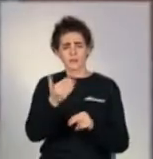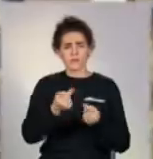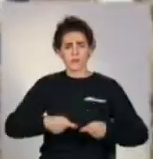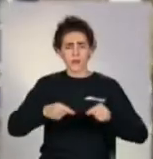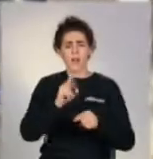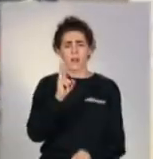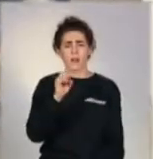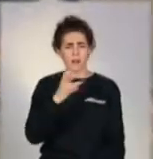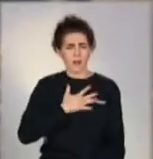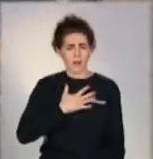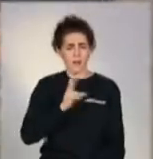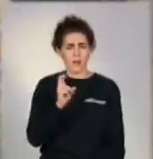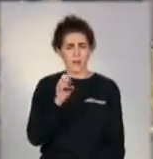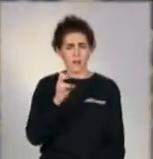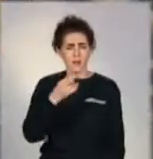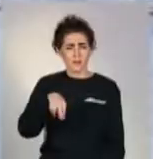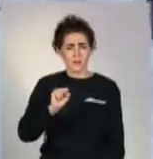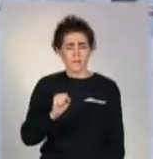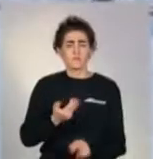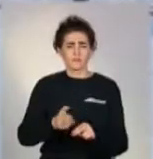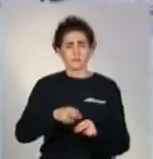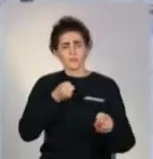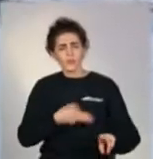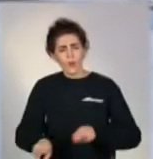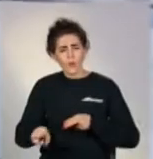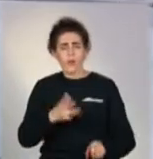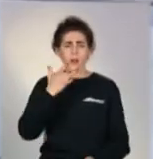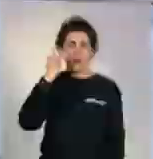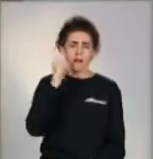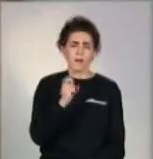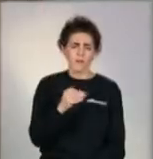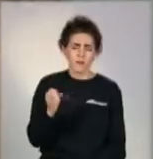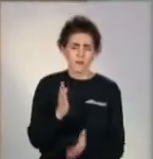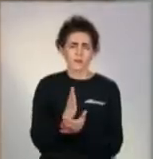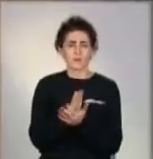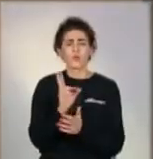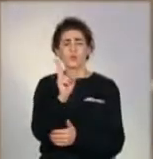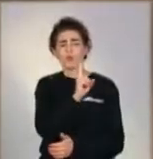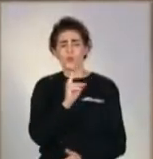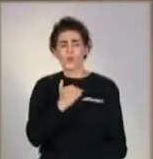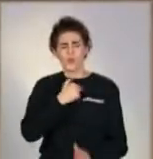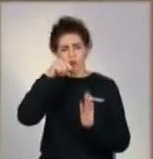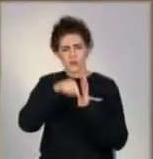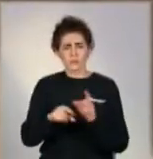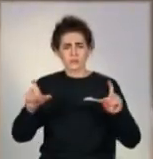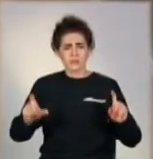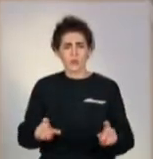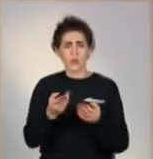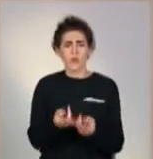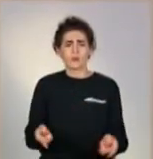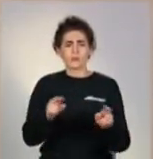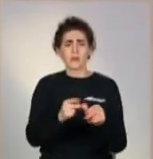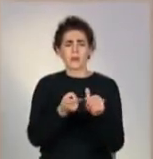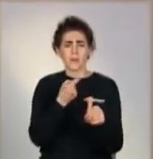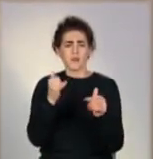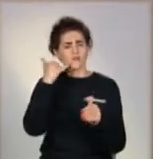Канаді. Люди гуляють містом, катаються на ковзанках і відвідують літні кафе. Тим, хто хоче сидіти всередині, потрібно залишити ім'я та